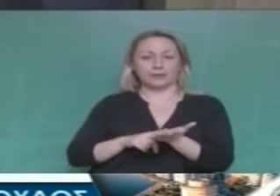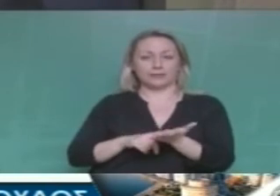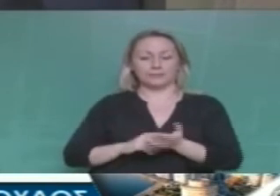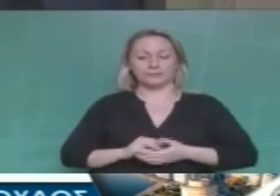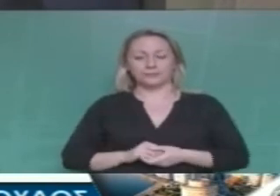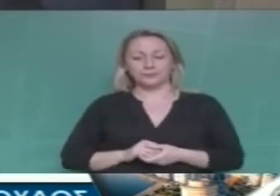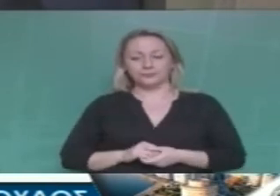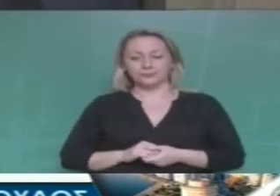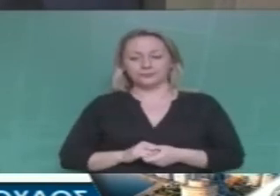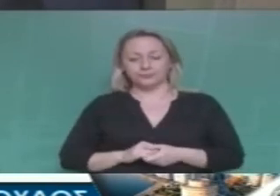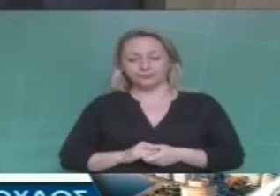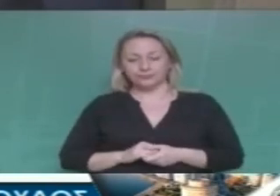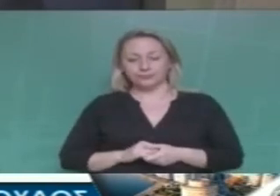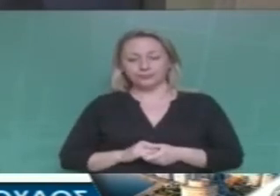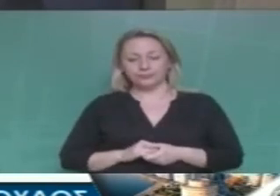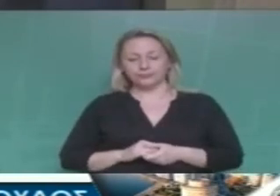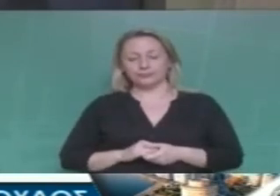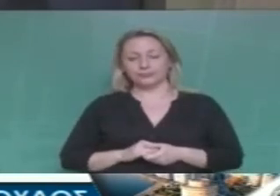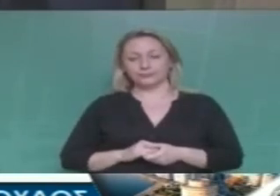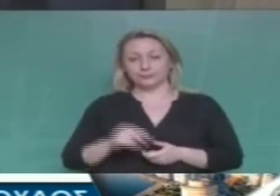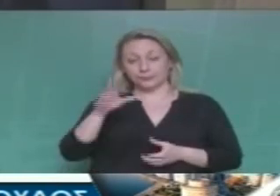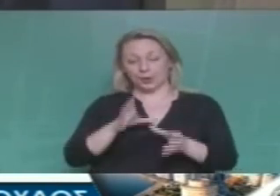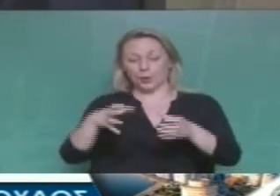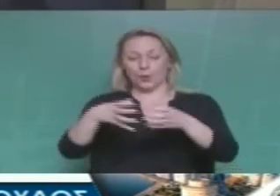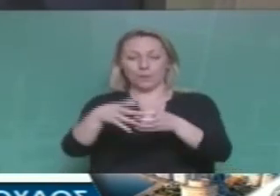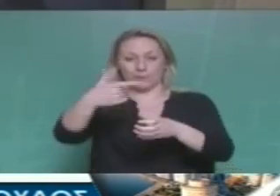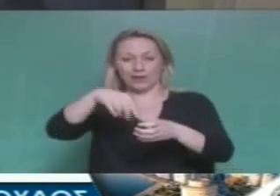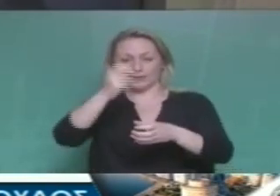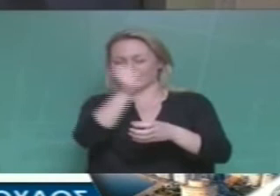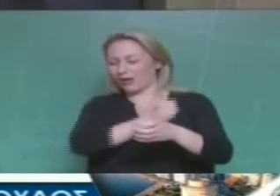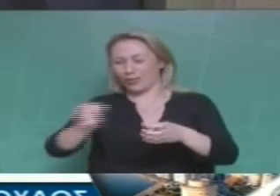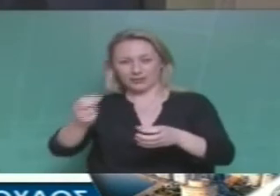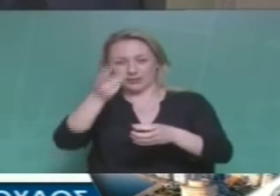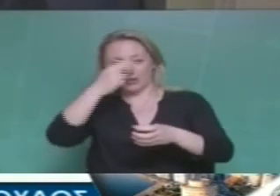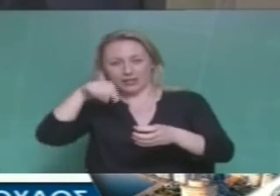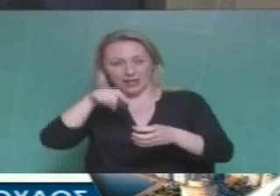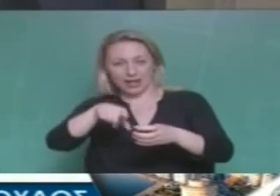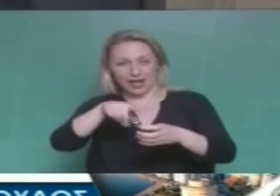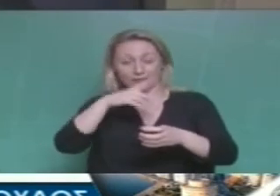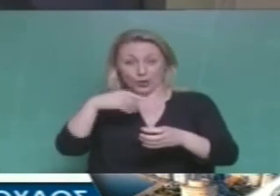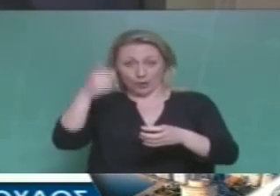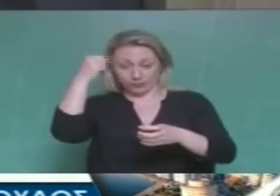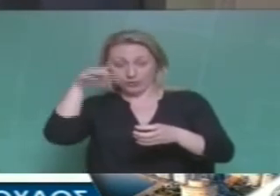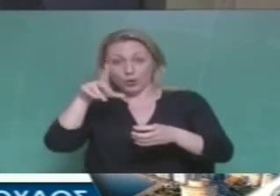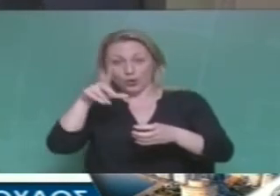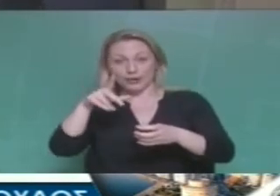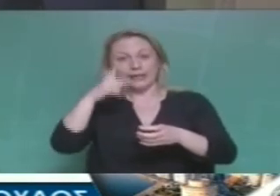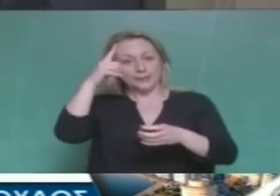λειτουργούν αυτές οι ομάδες όχι ανεύθυνα όπως λένε κάποιοι εντελώς υπεύθυνα με τη λογική τους